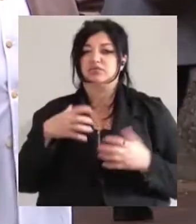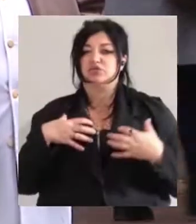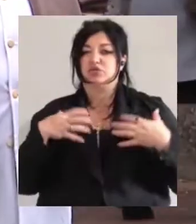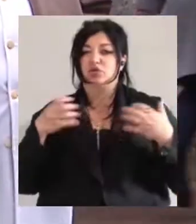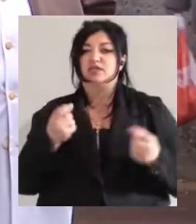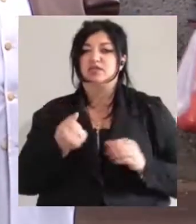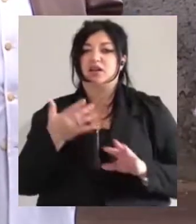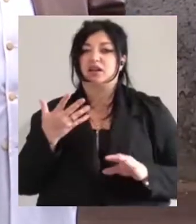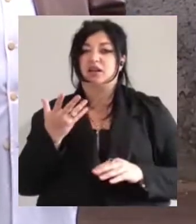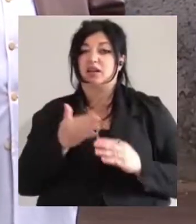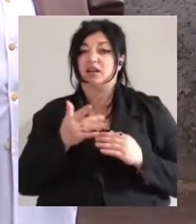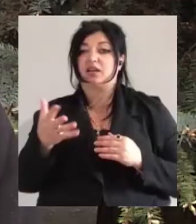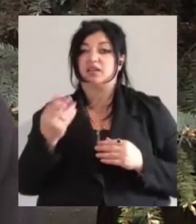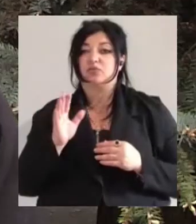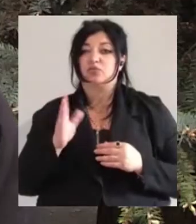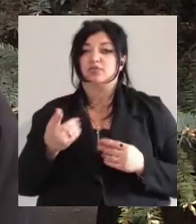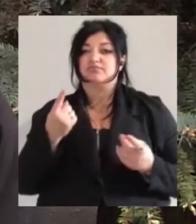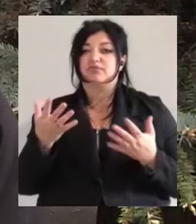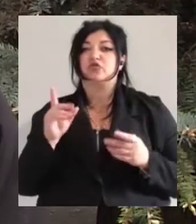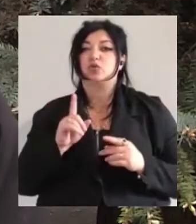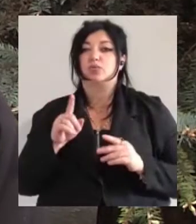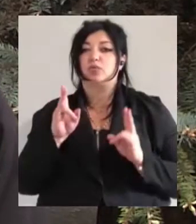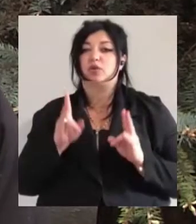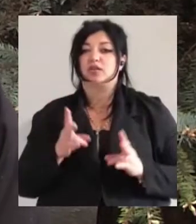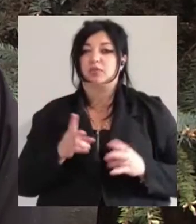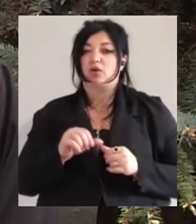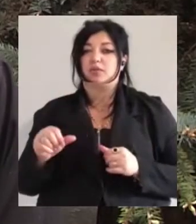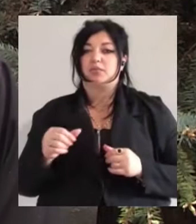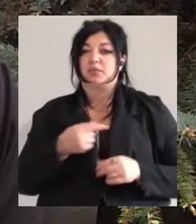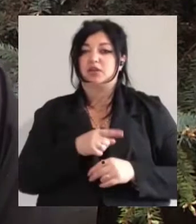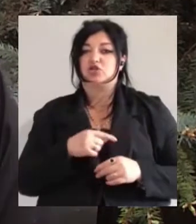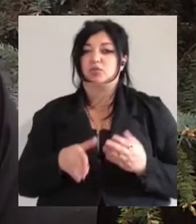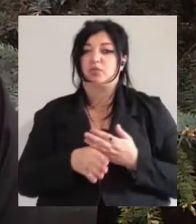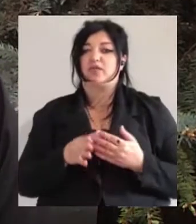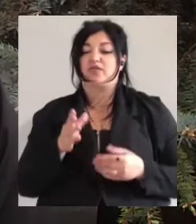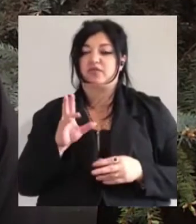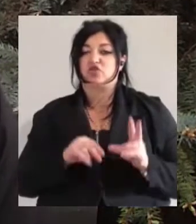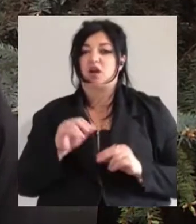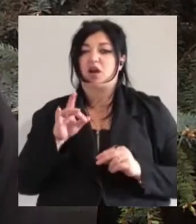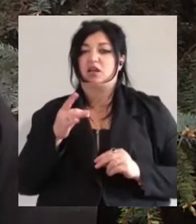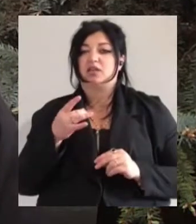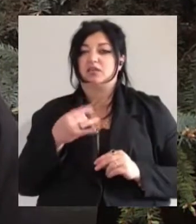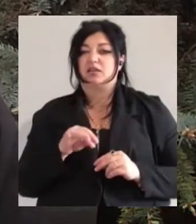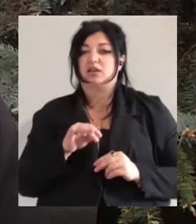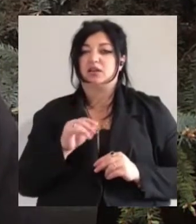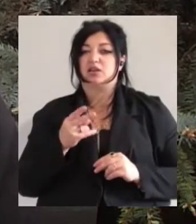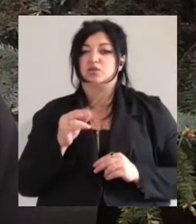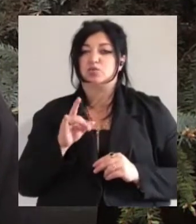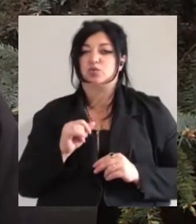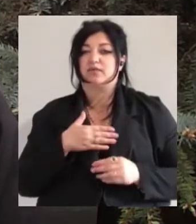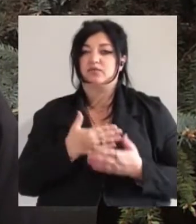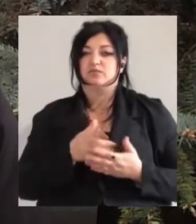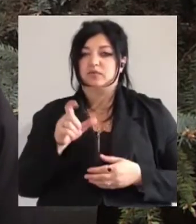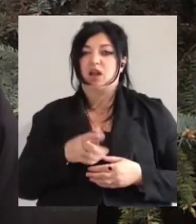потребують, окрім медичної допомоги, вважає волонтер Андрій Танцюра. Звісно, так чи інакше, не будуть якісь потреби, але